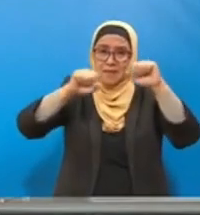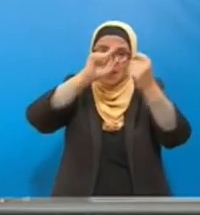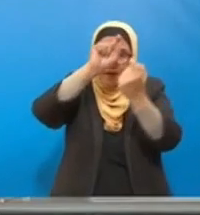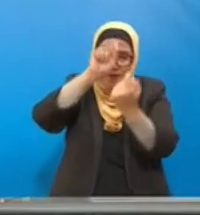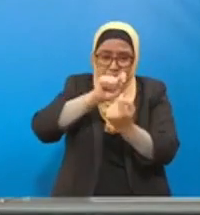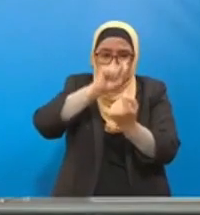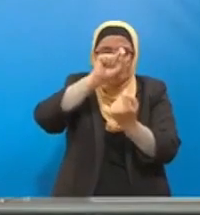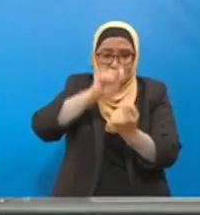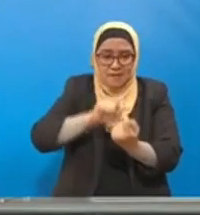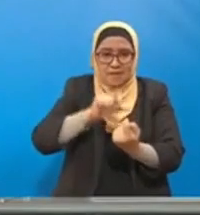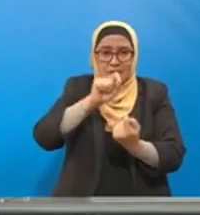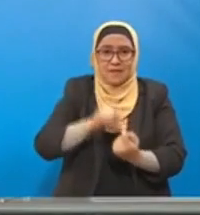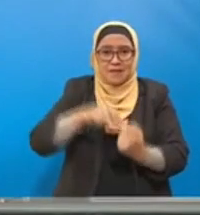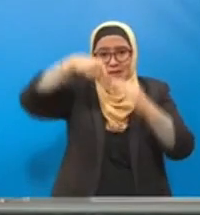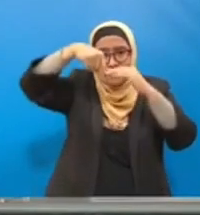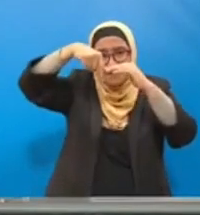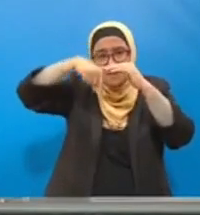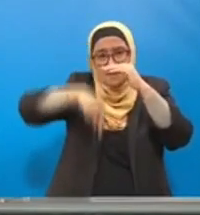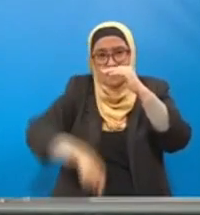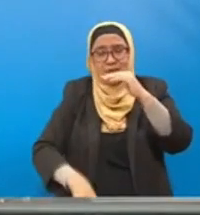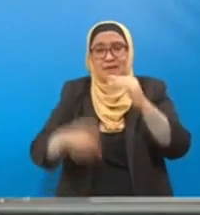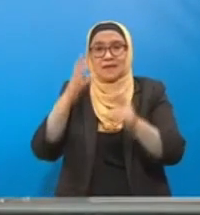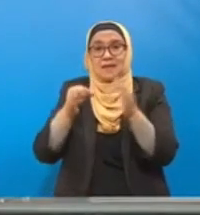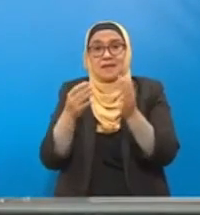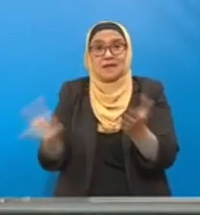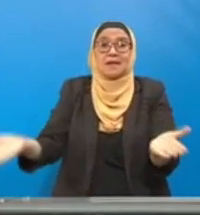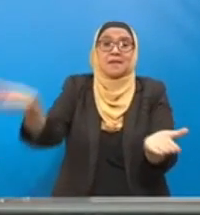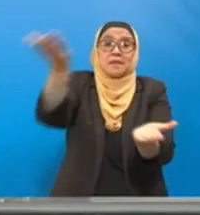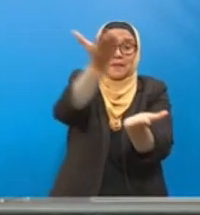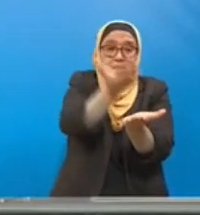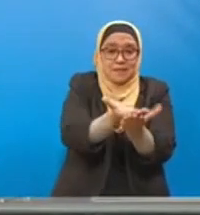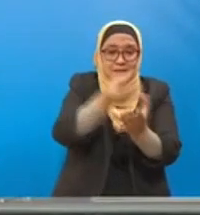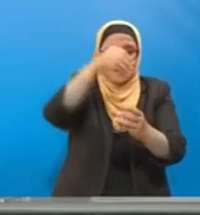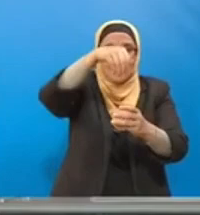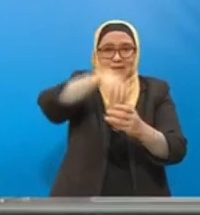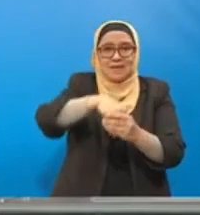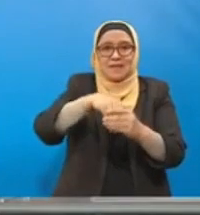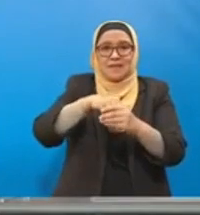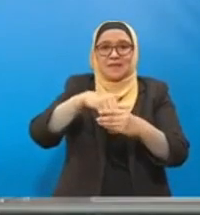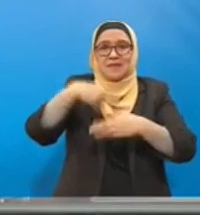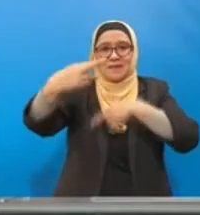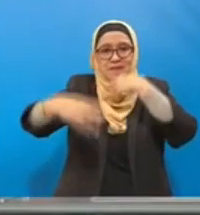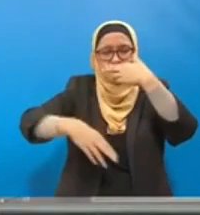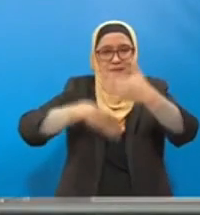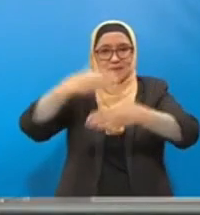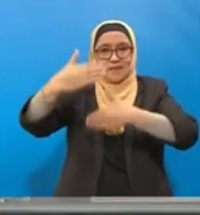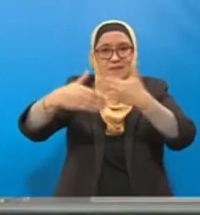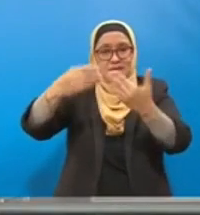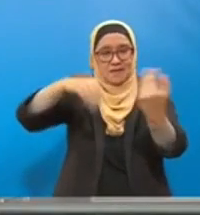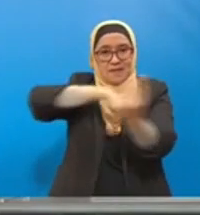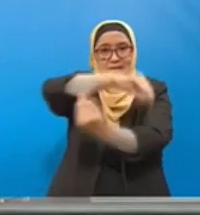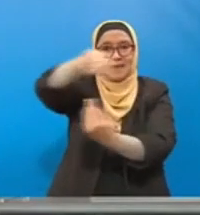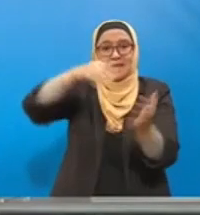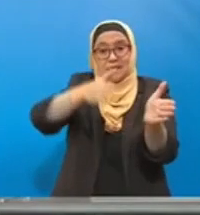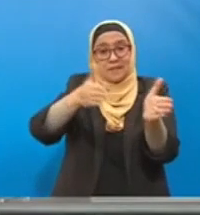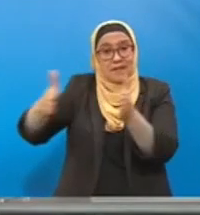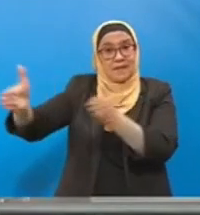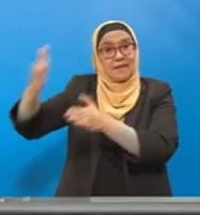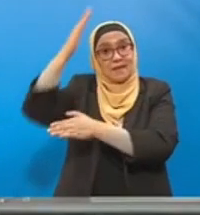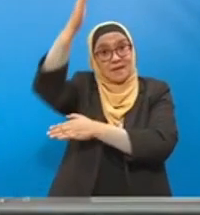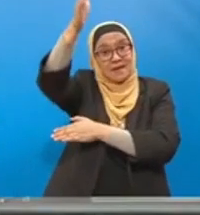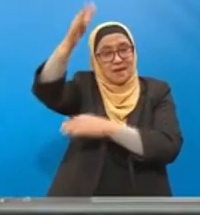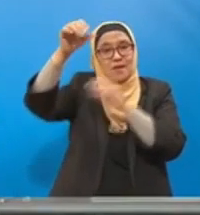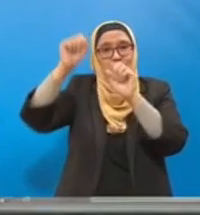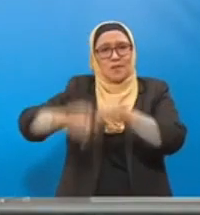sekiranya dimohon dalam Rolling Plan yang akan datang dan akan dipertimbangkan untuk diangkat kepada agensi pusat jika